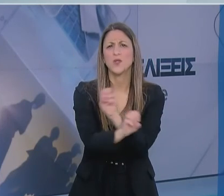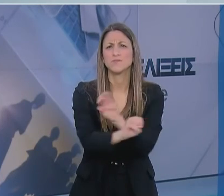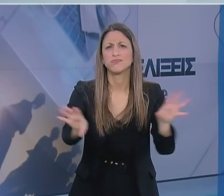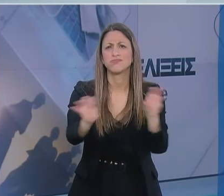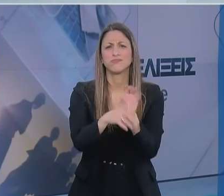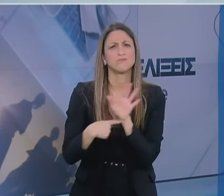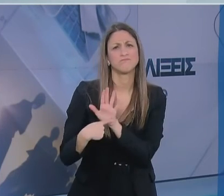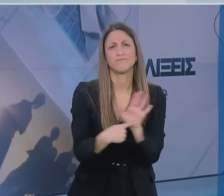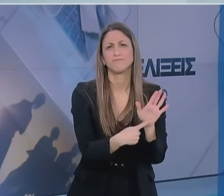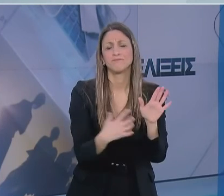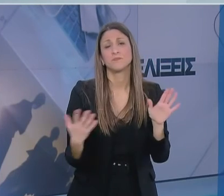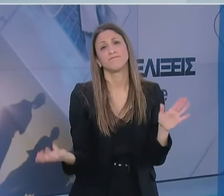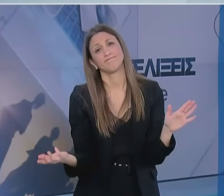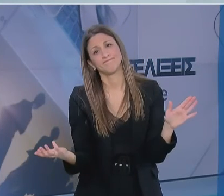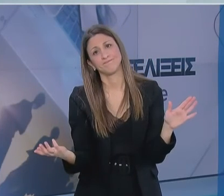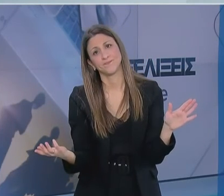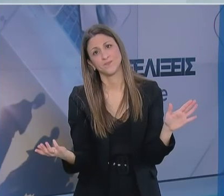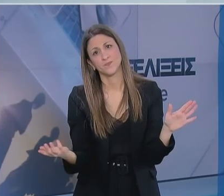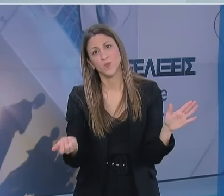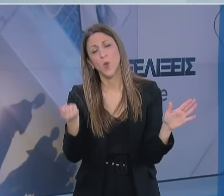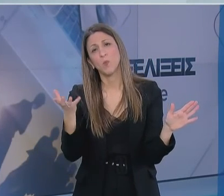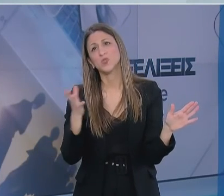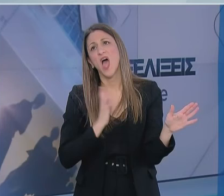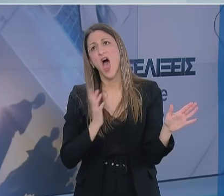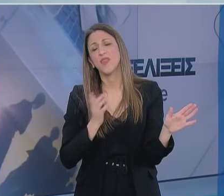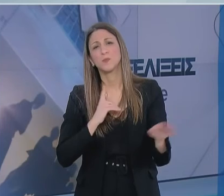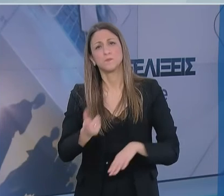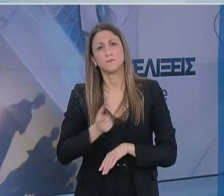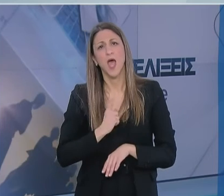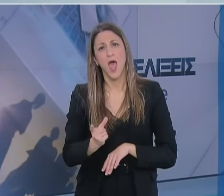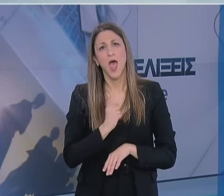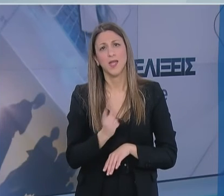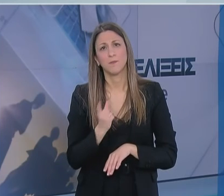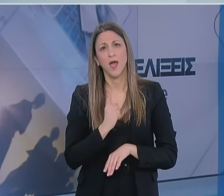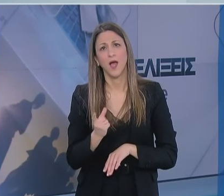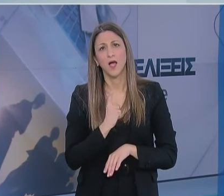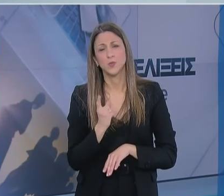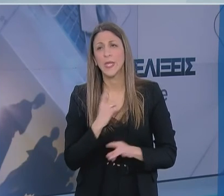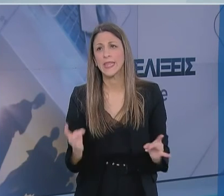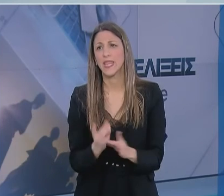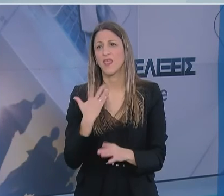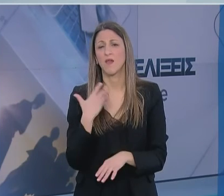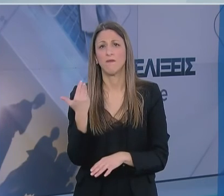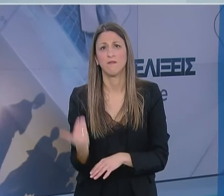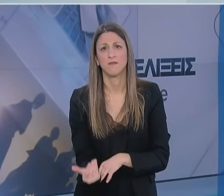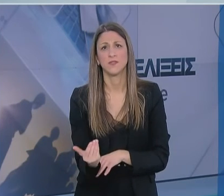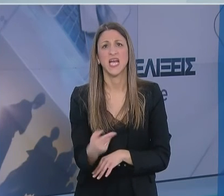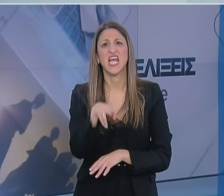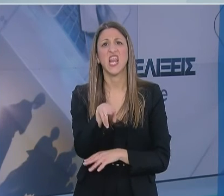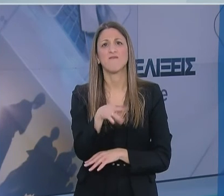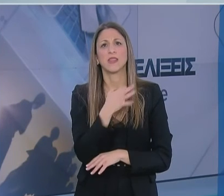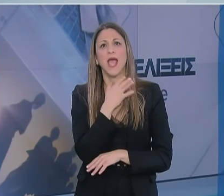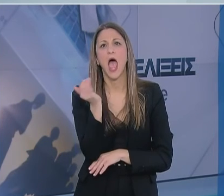επικοινωνίας πώς οι συνάνθρωποι μας περιμένουν για μια μονάδα, για μια κλίνηση μονάδα εντατικής